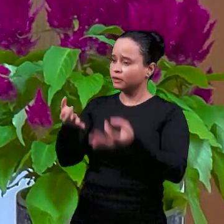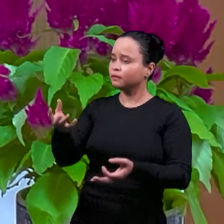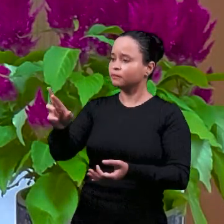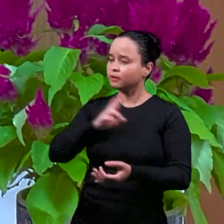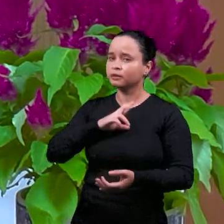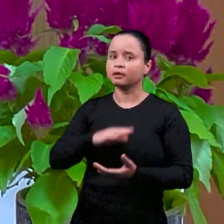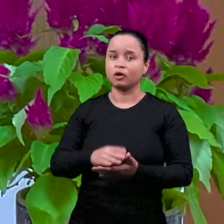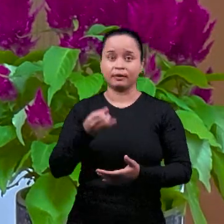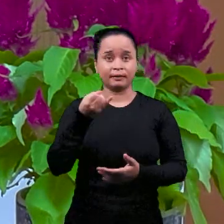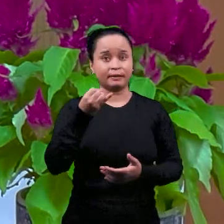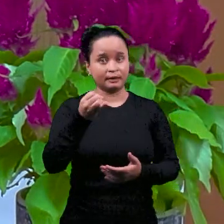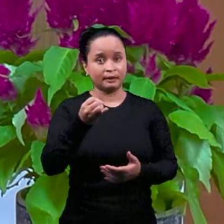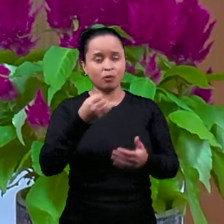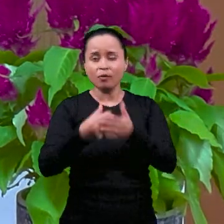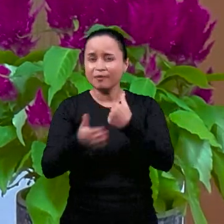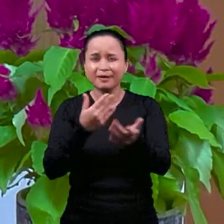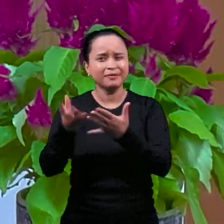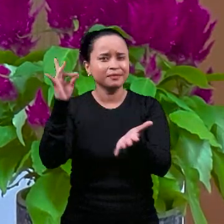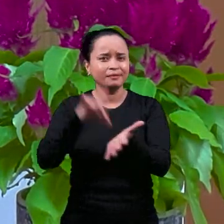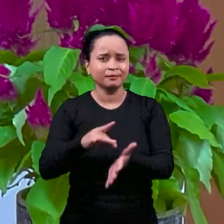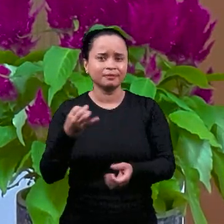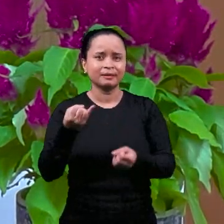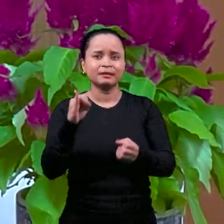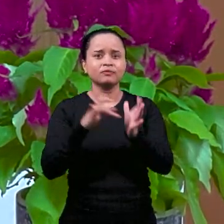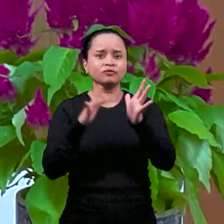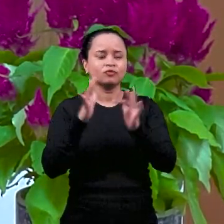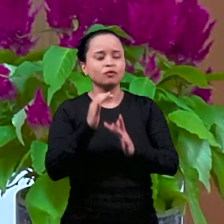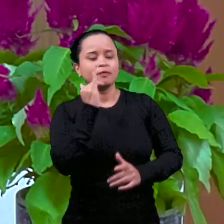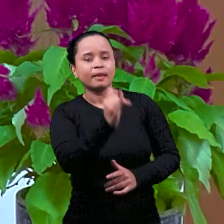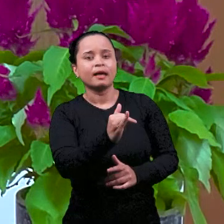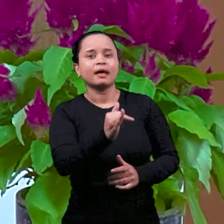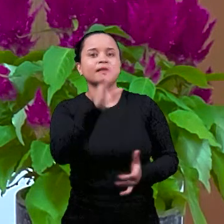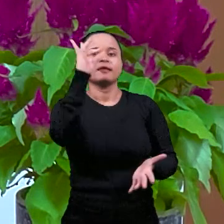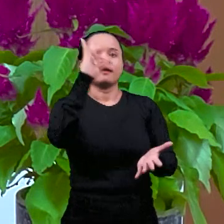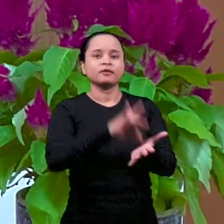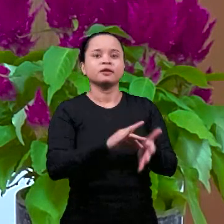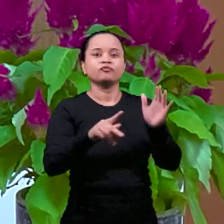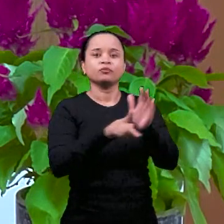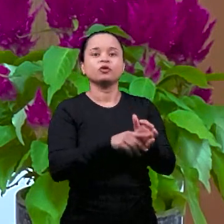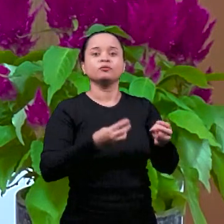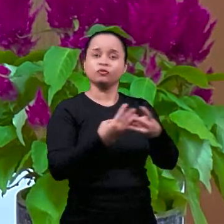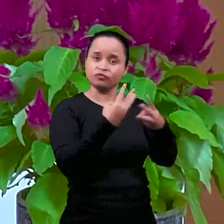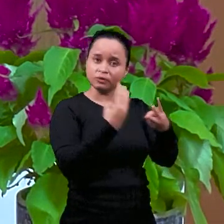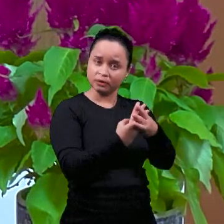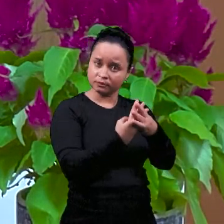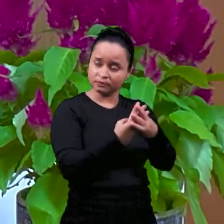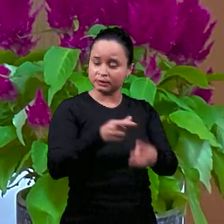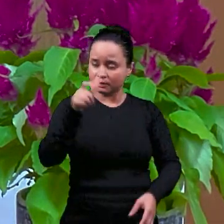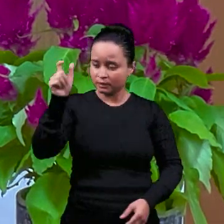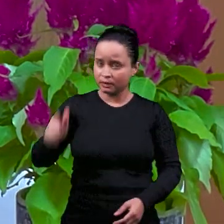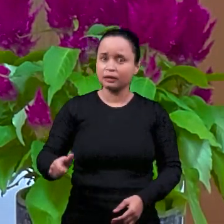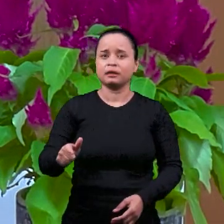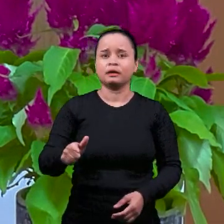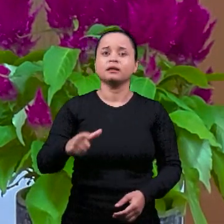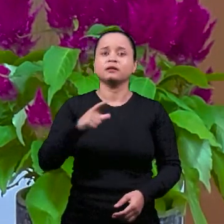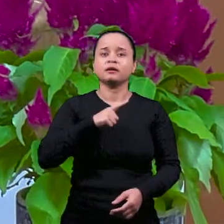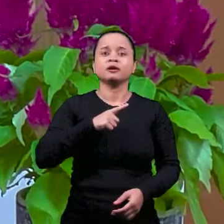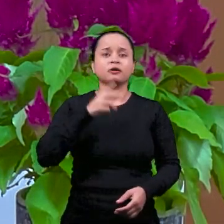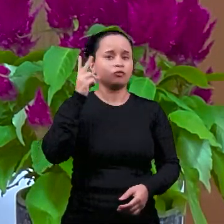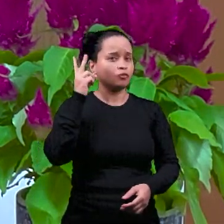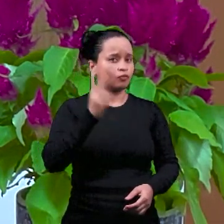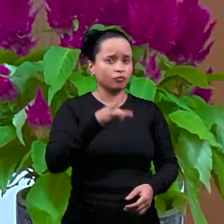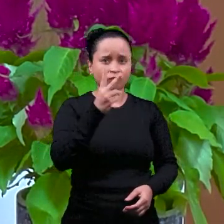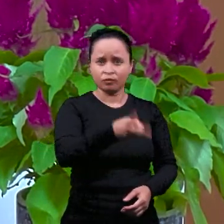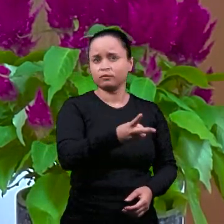сказал какую-то истину, если бы он сказал истину евреев, его бы он осудил, да? Если бы он сказал